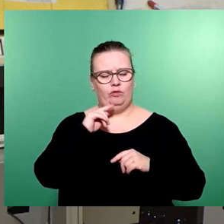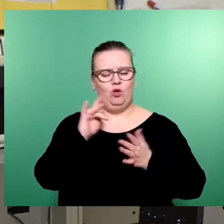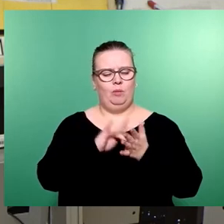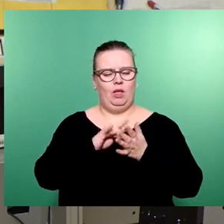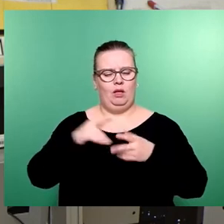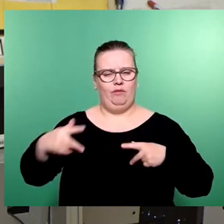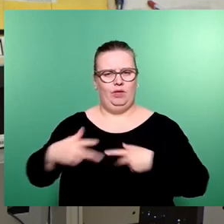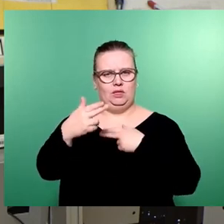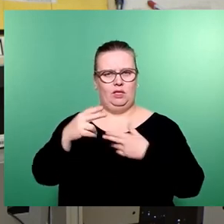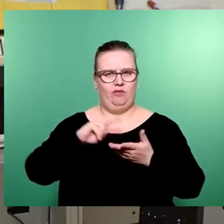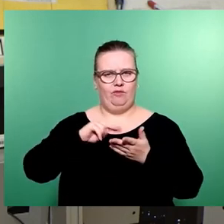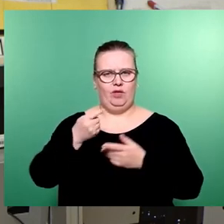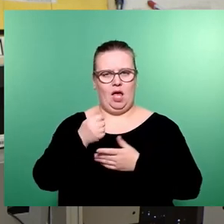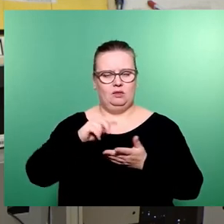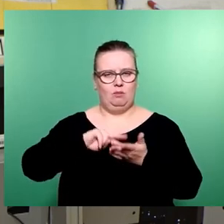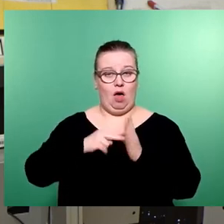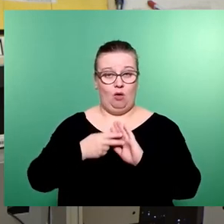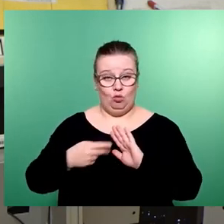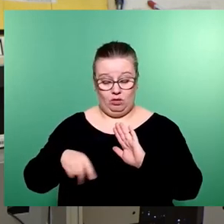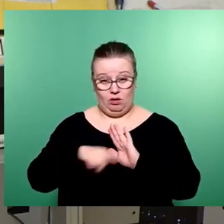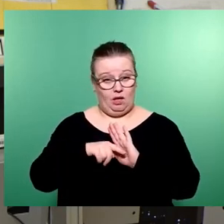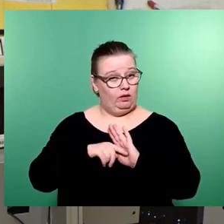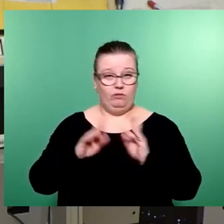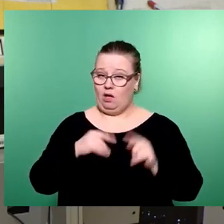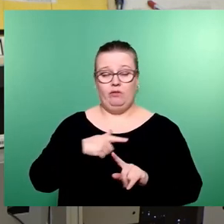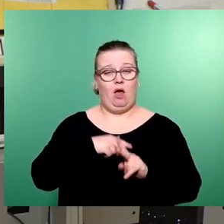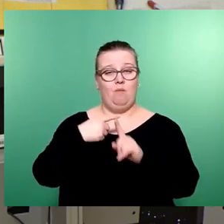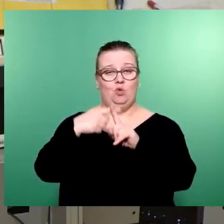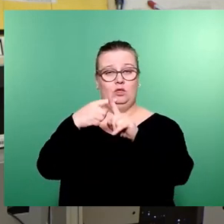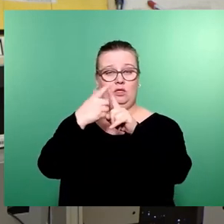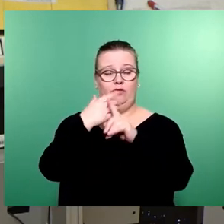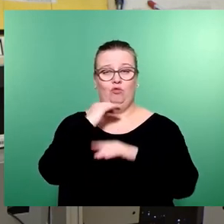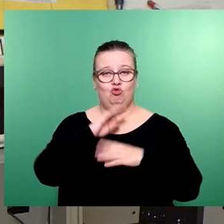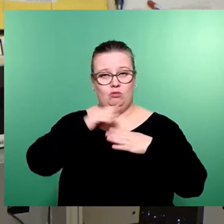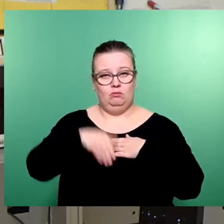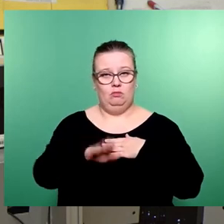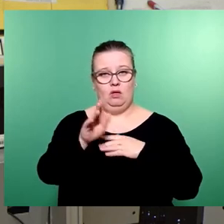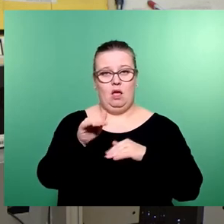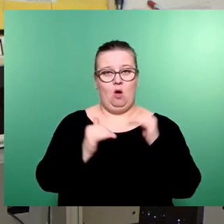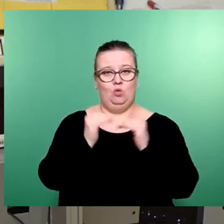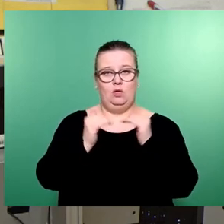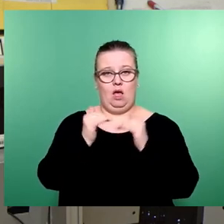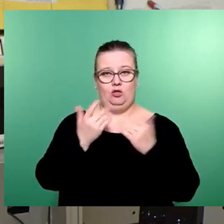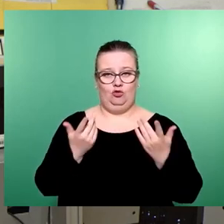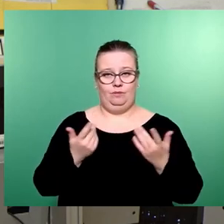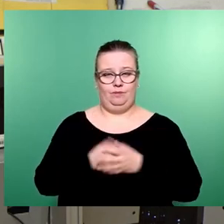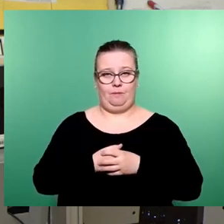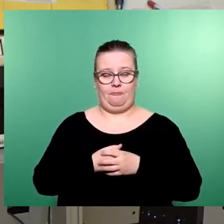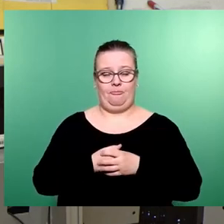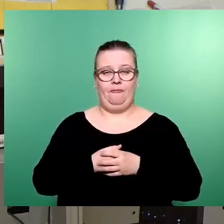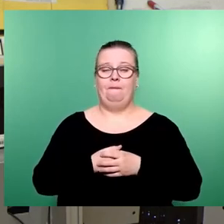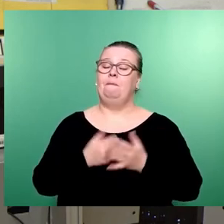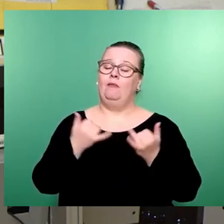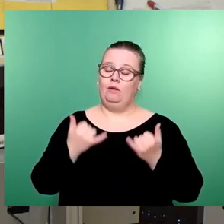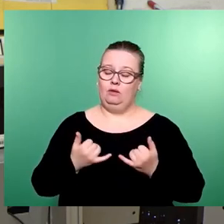Negativsaldo, sondern wir haben da ein Positivsaldo, um eben eine gewisse Delle wieder auszugleichen. Kurz und gut. Ich sage jetzt an dieser